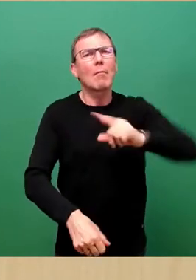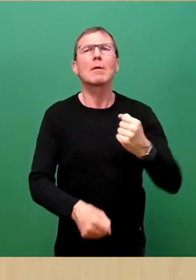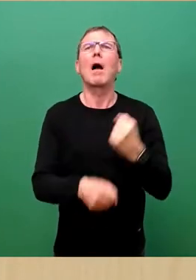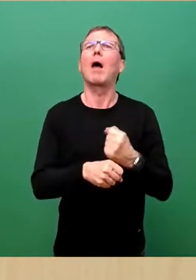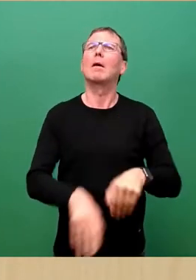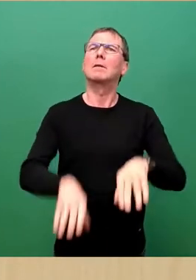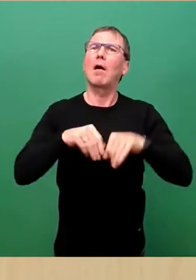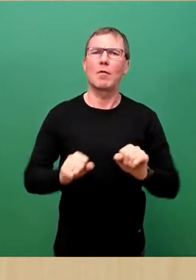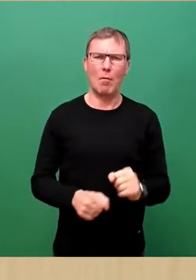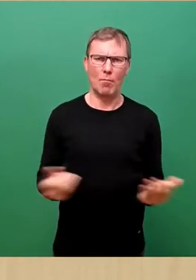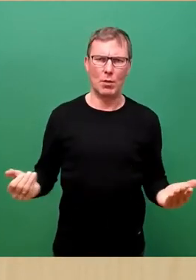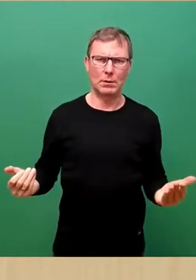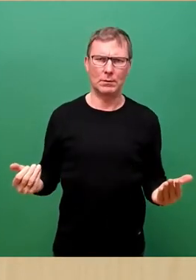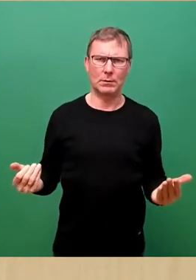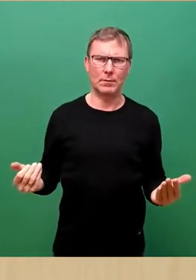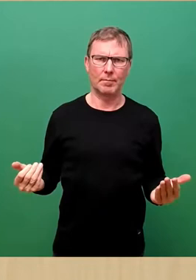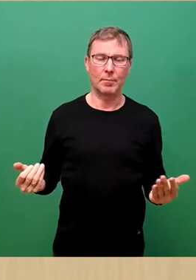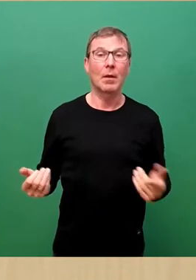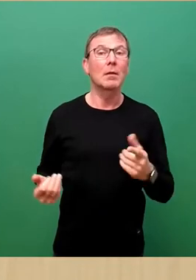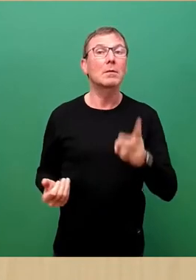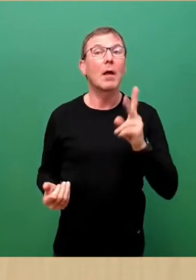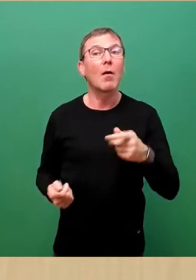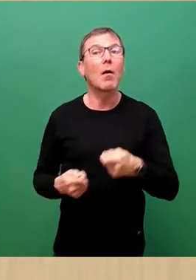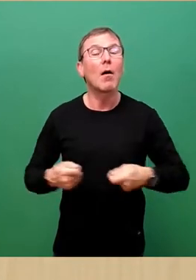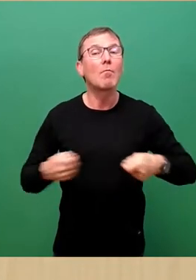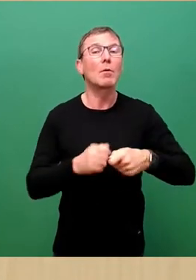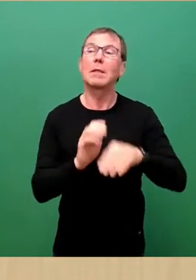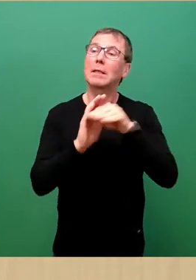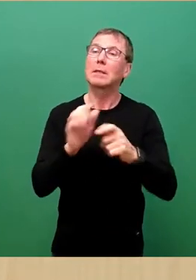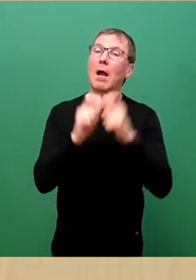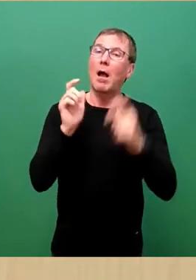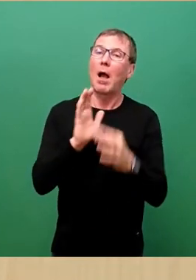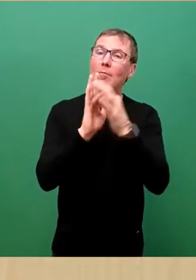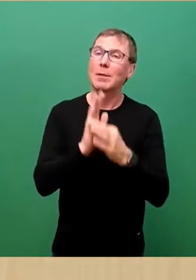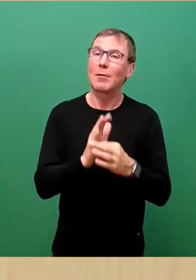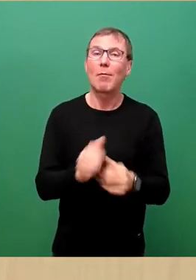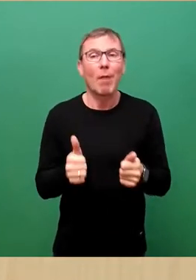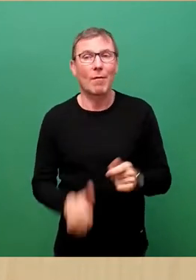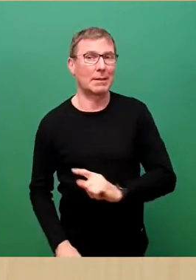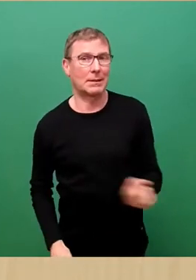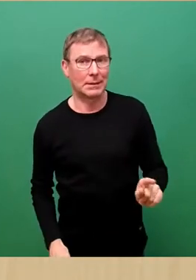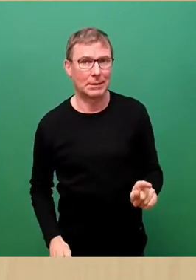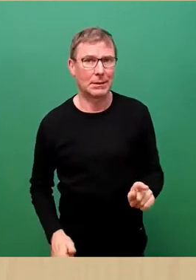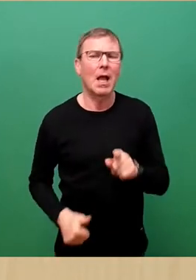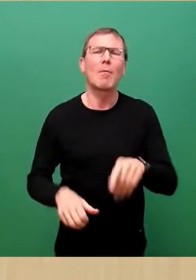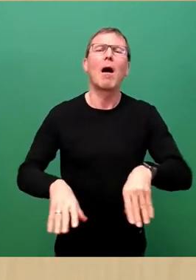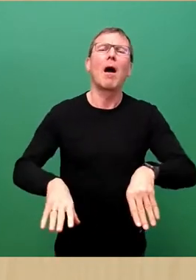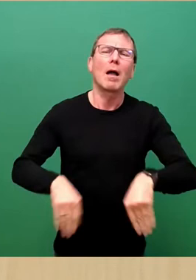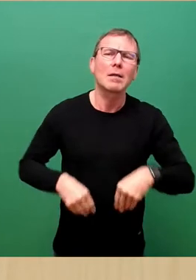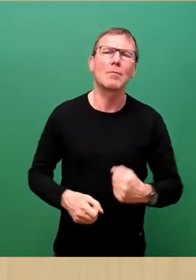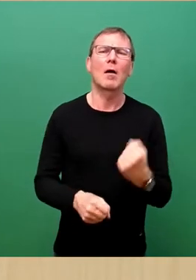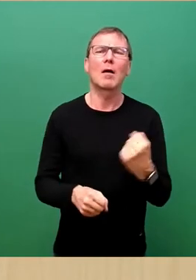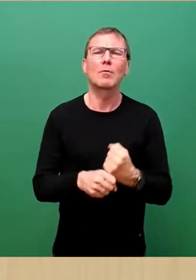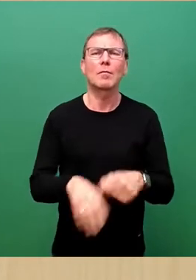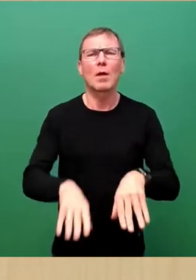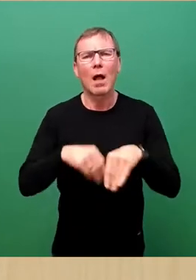möglich ist. Da sind zwar auch die bundesgesetzlichen Rahmenbedingungen nicht optimal, aber zumindest die Genehmigungen der Beschäftigungsaufnahme durch